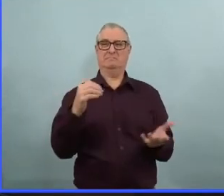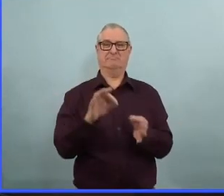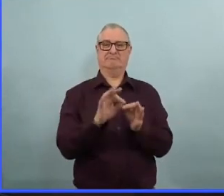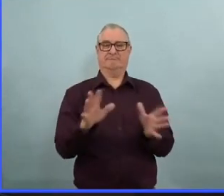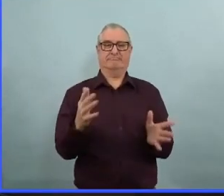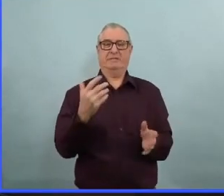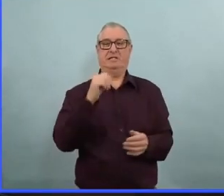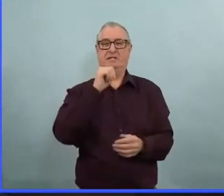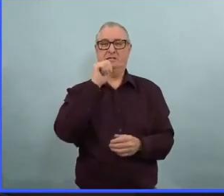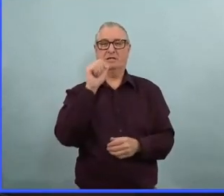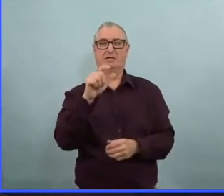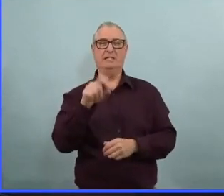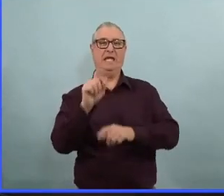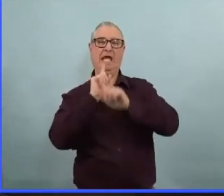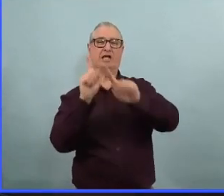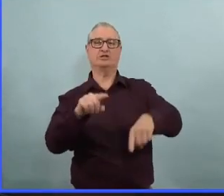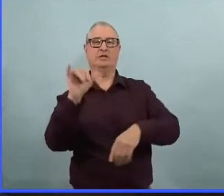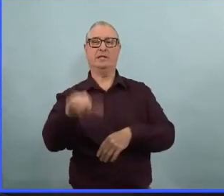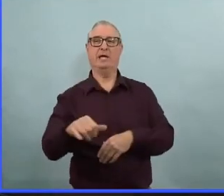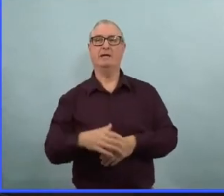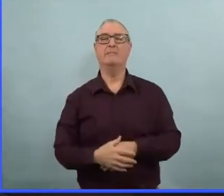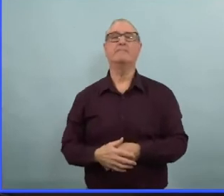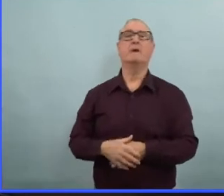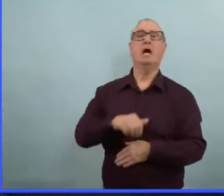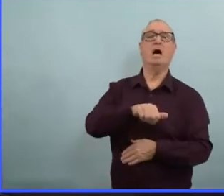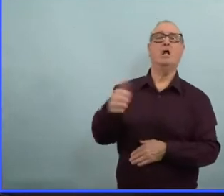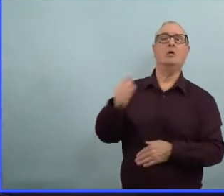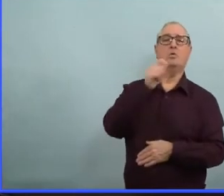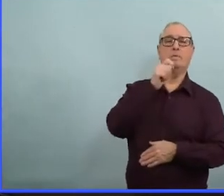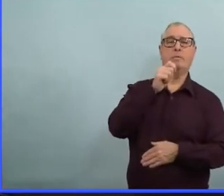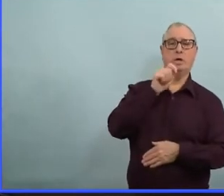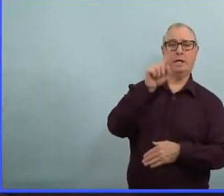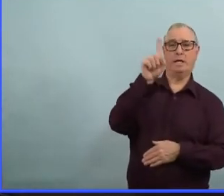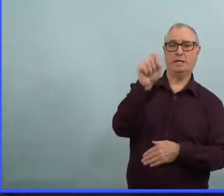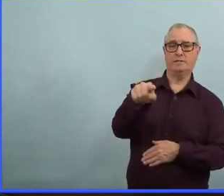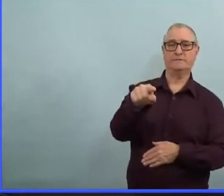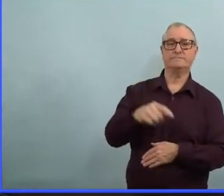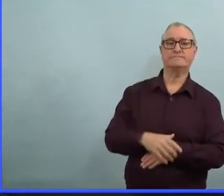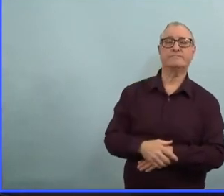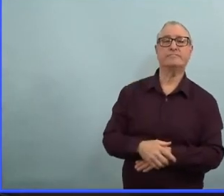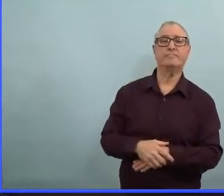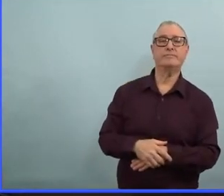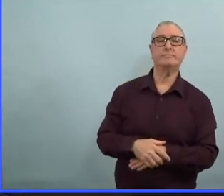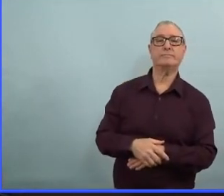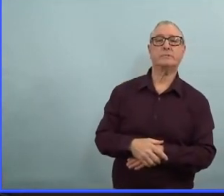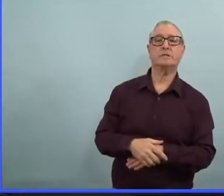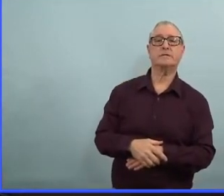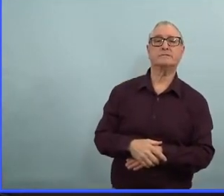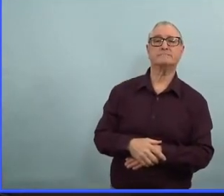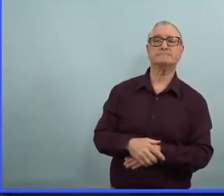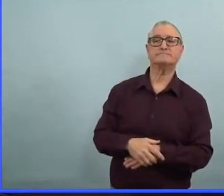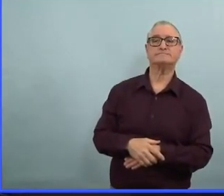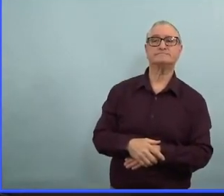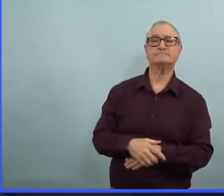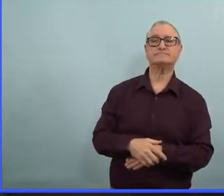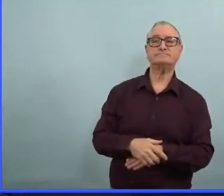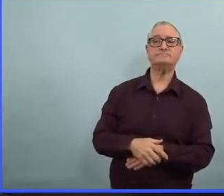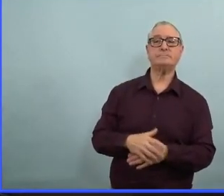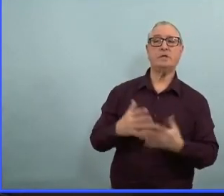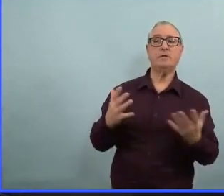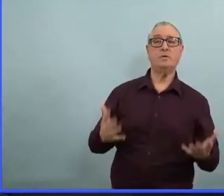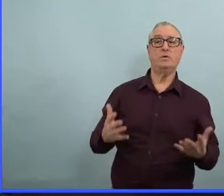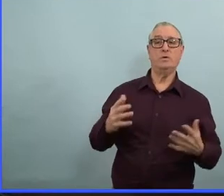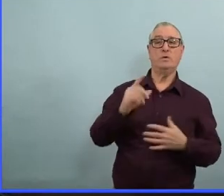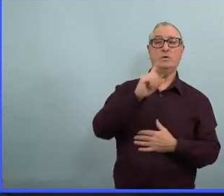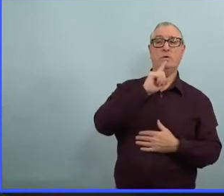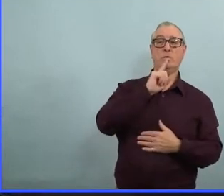bon si je comprends bien on va pas vraiment avoir une véritable image de ce qui se passe le nombre d'essais excédentaires on a même pas